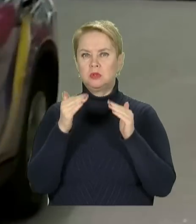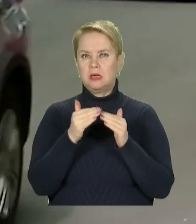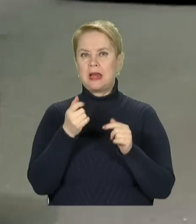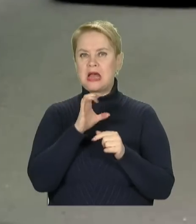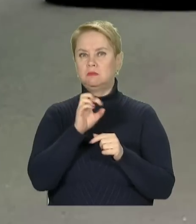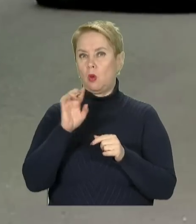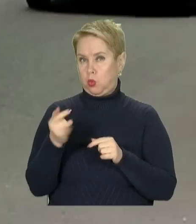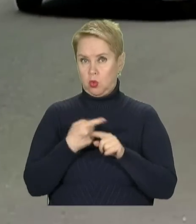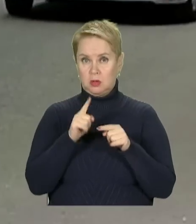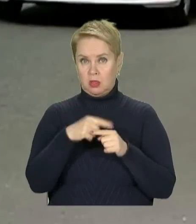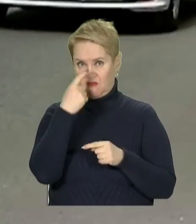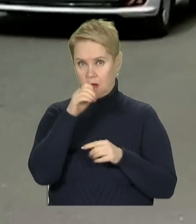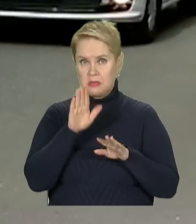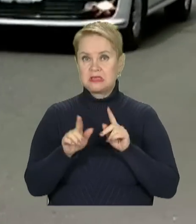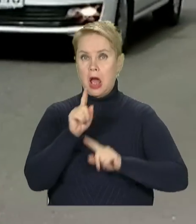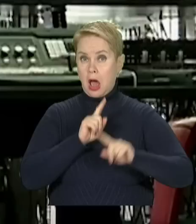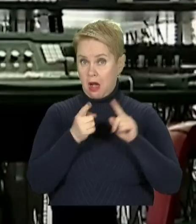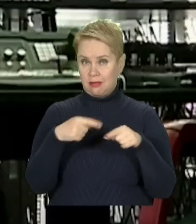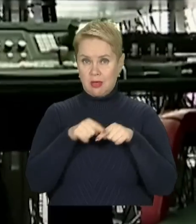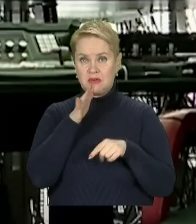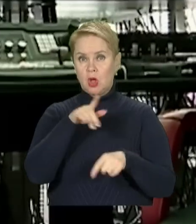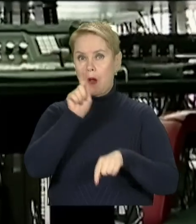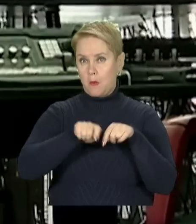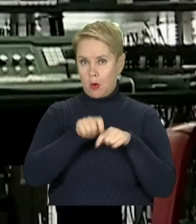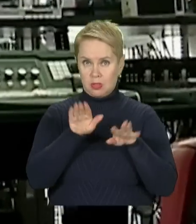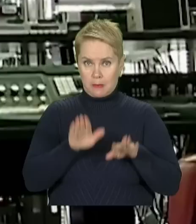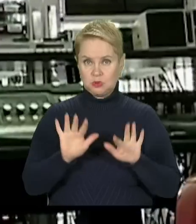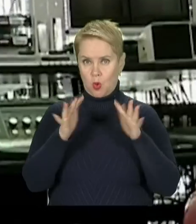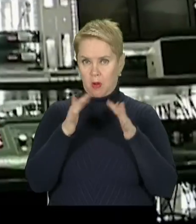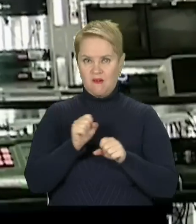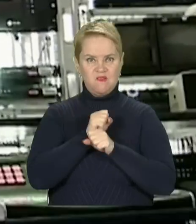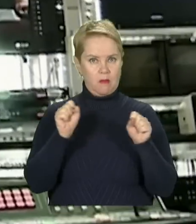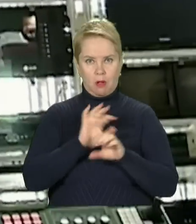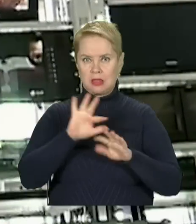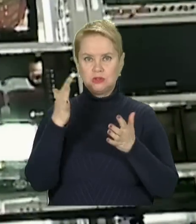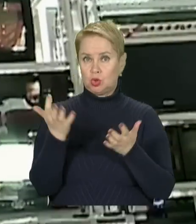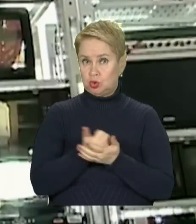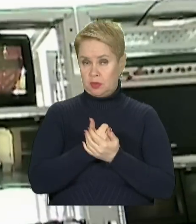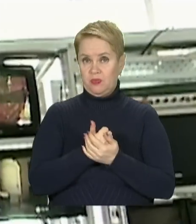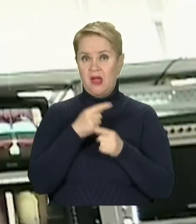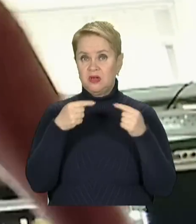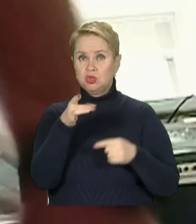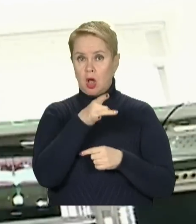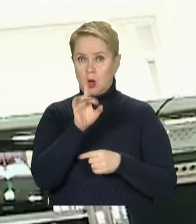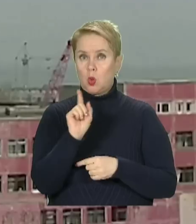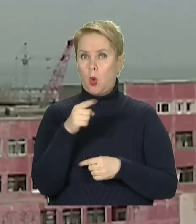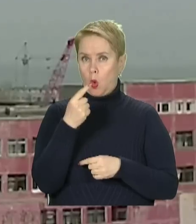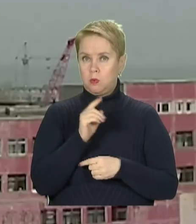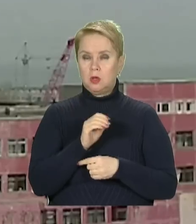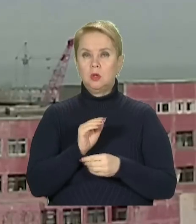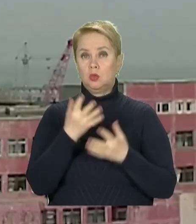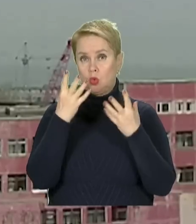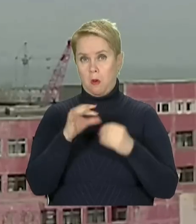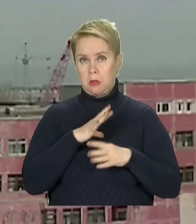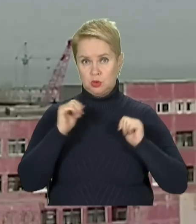СБУ. Про це інформують в міськраді. Та під час перевірки на місці події вибухівку не знайшли. В інших районах області доба